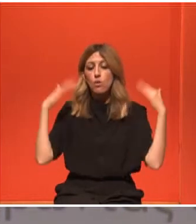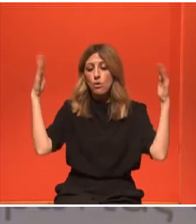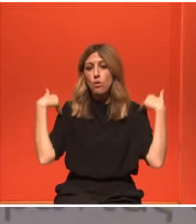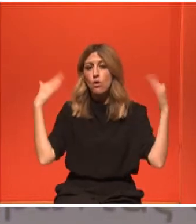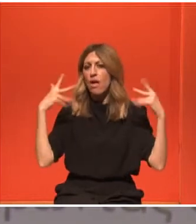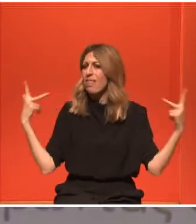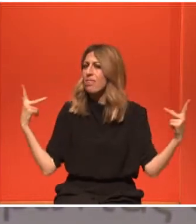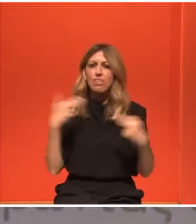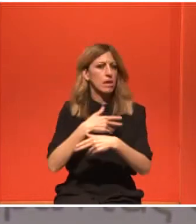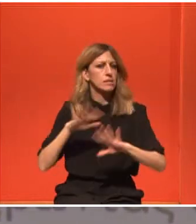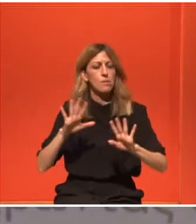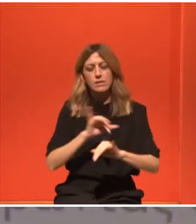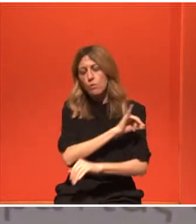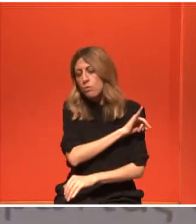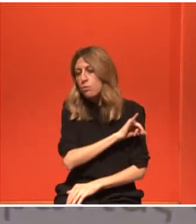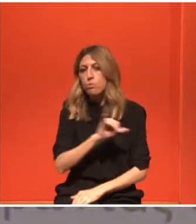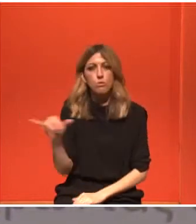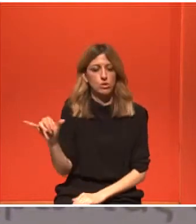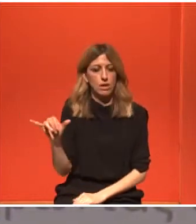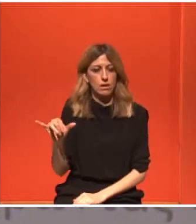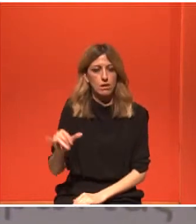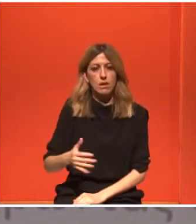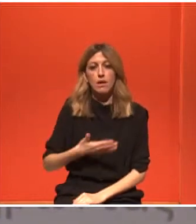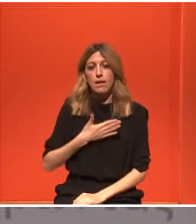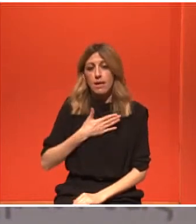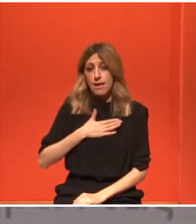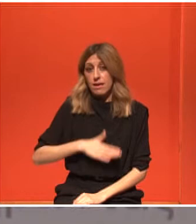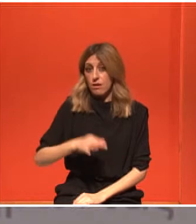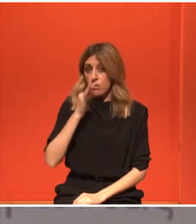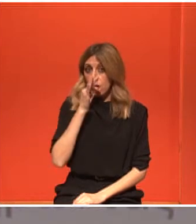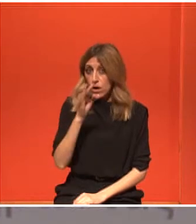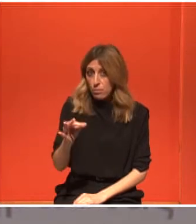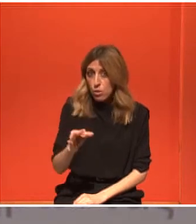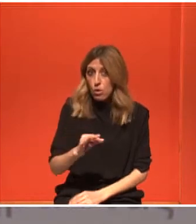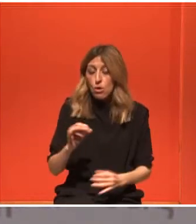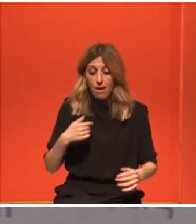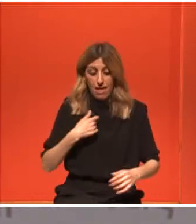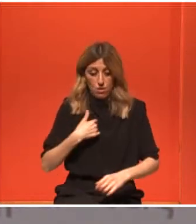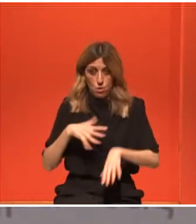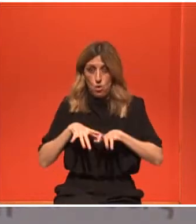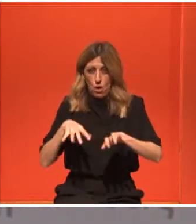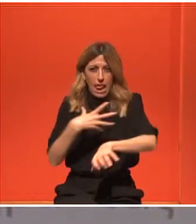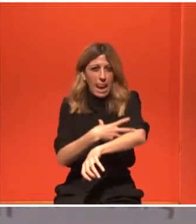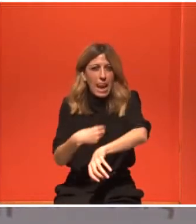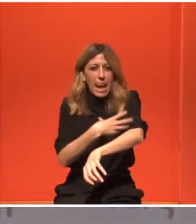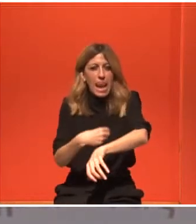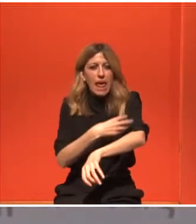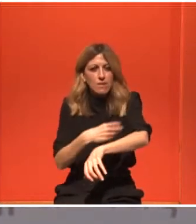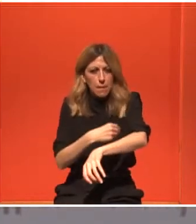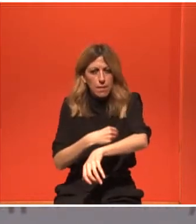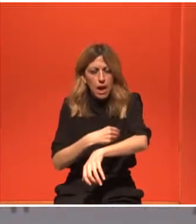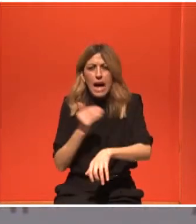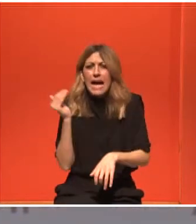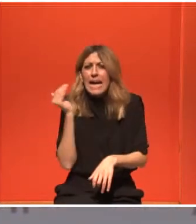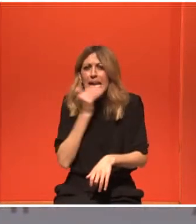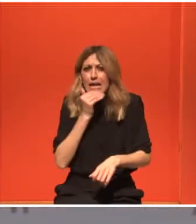πάρα πολύ γρήγορα, ίσως για έναν άνθρωπο με λευχαιμία, έχω επανέλθει περίπου στα φυσιολογικά μου.